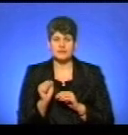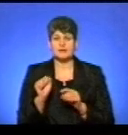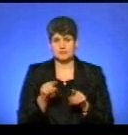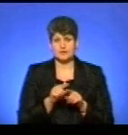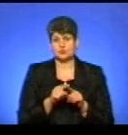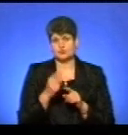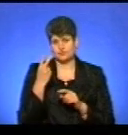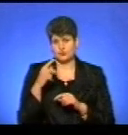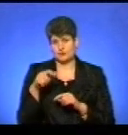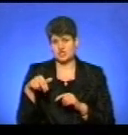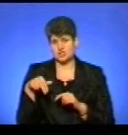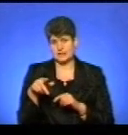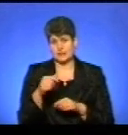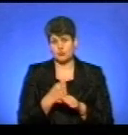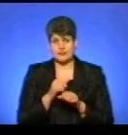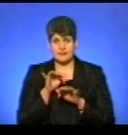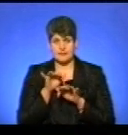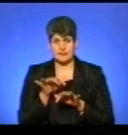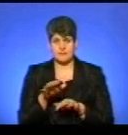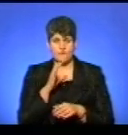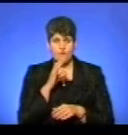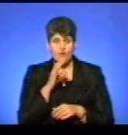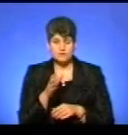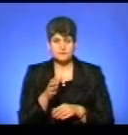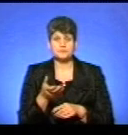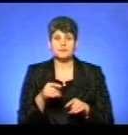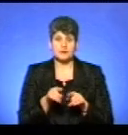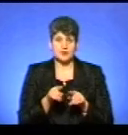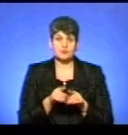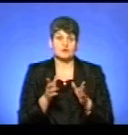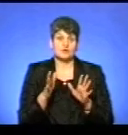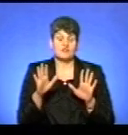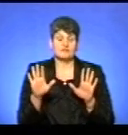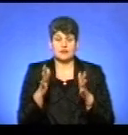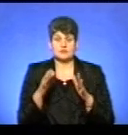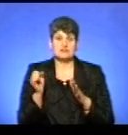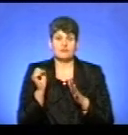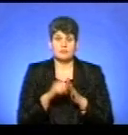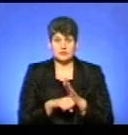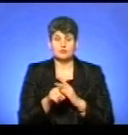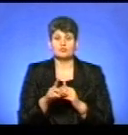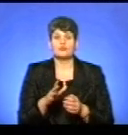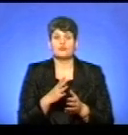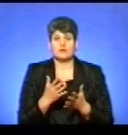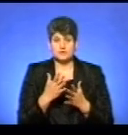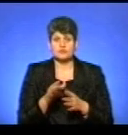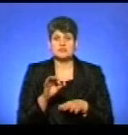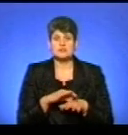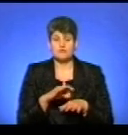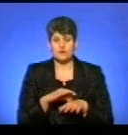само твої громадян йшли на роботу, на них напал, значить, вовк. Так само, якимось чином, їм вдалося вбити, і було встановлено захворювання